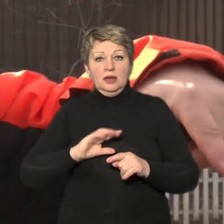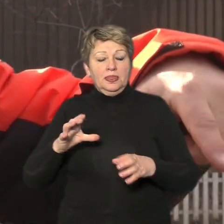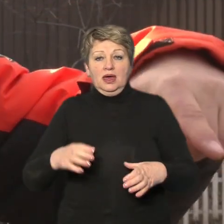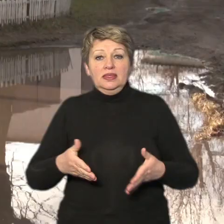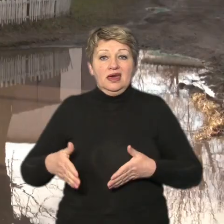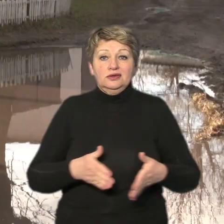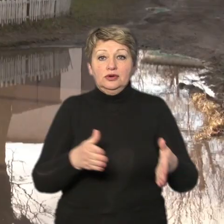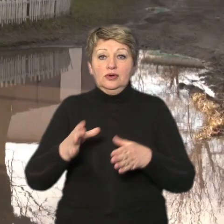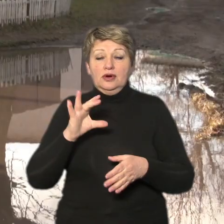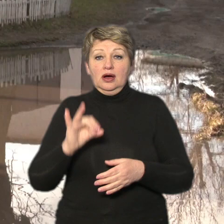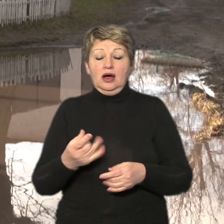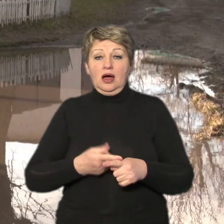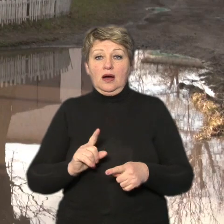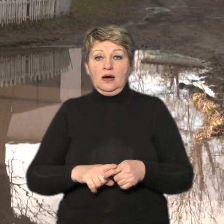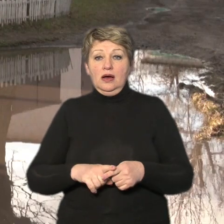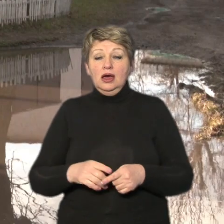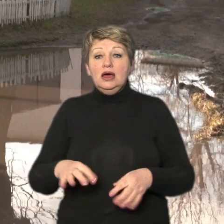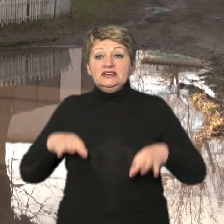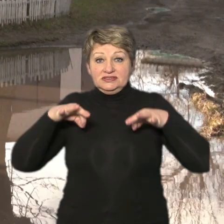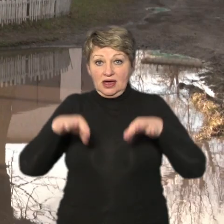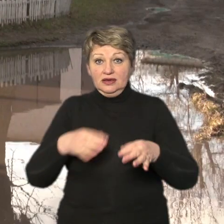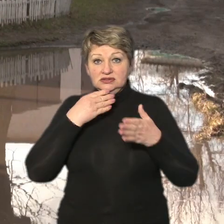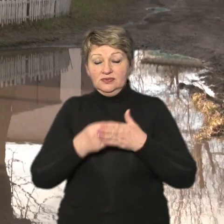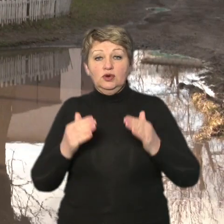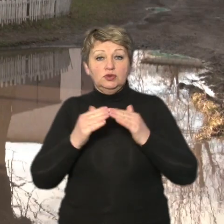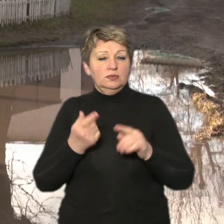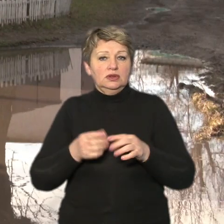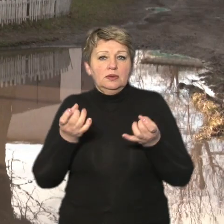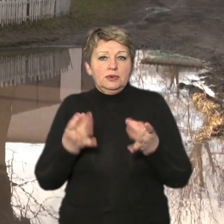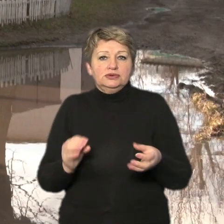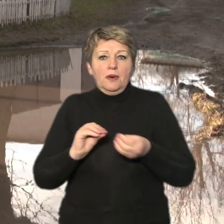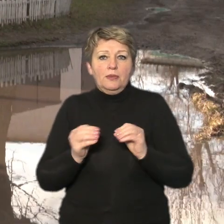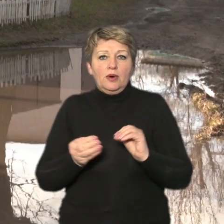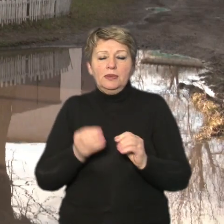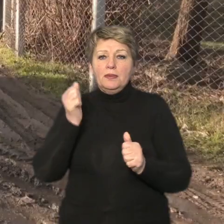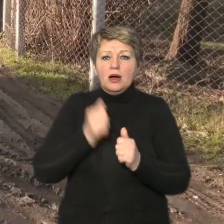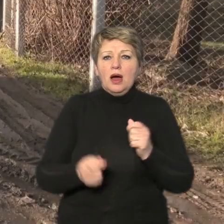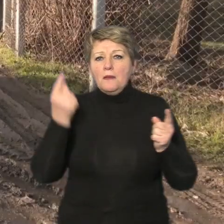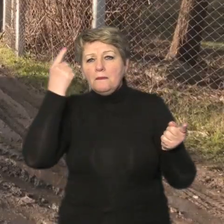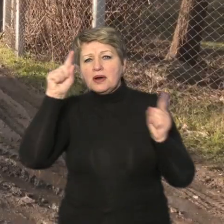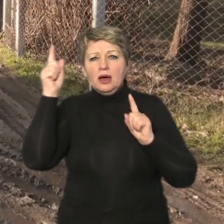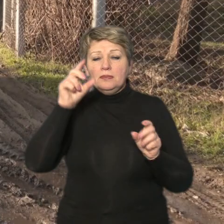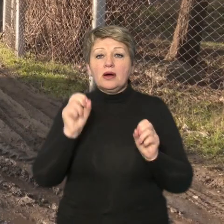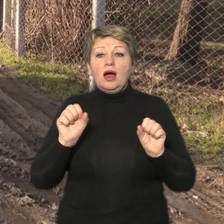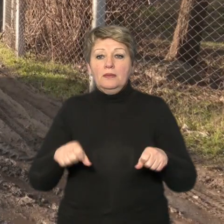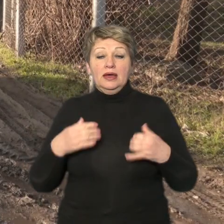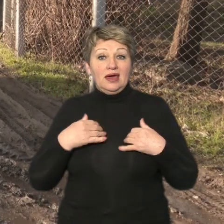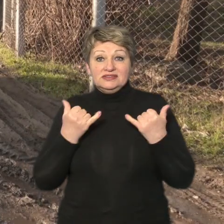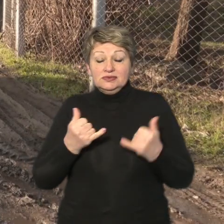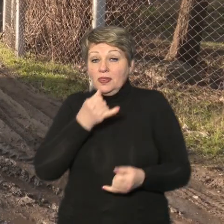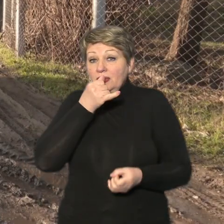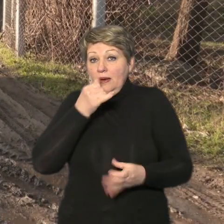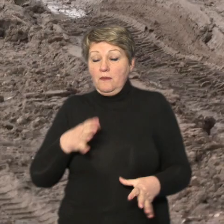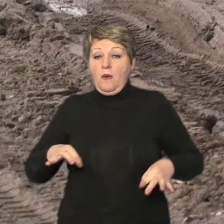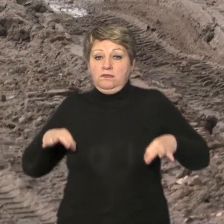перешкод заїхати на своє подвір'я це це просто проблема це квест кожен вигадує як може я сьогодні не зміг заїхати